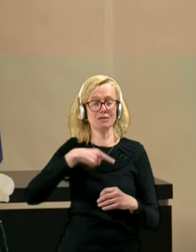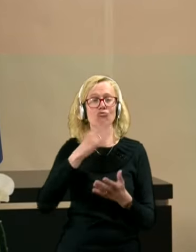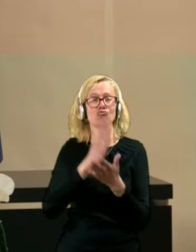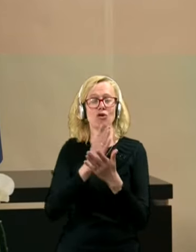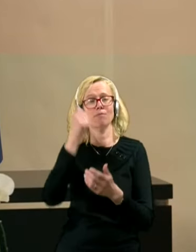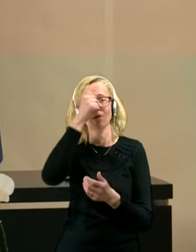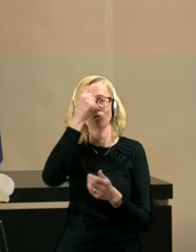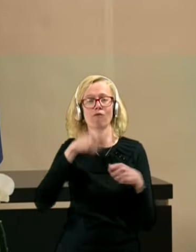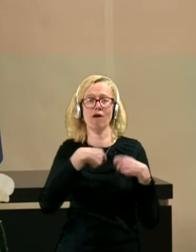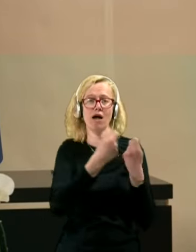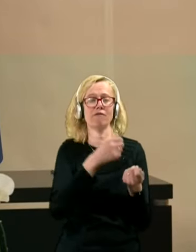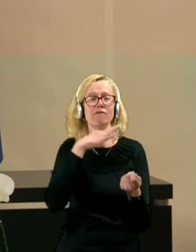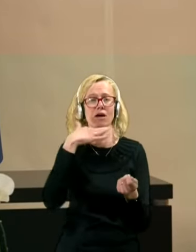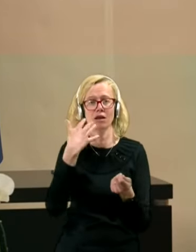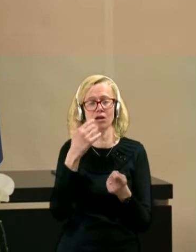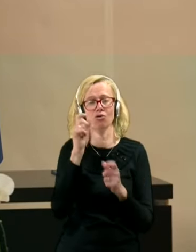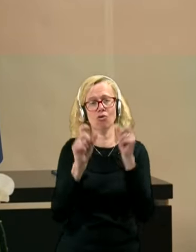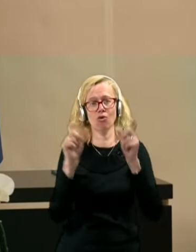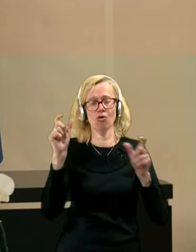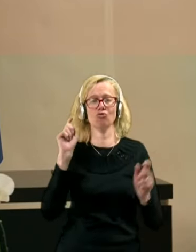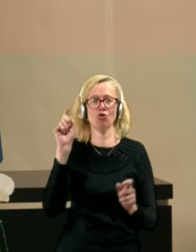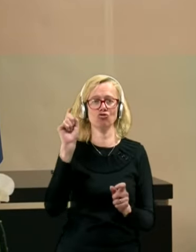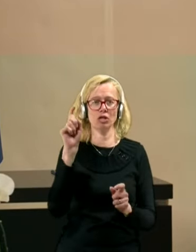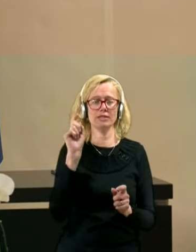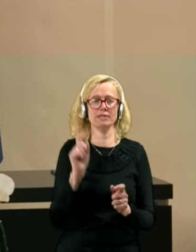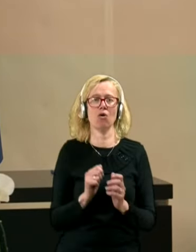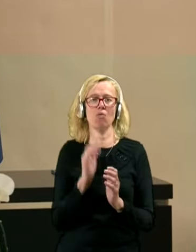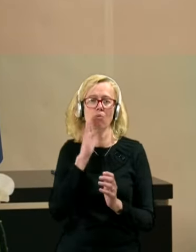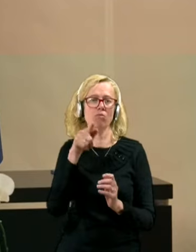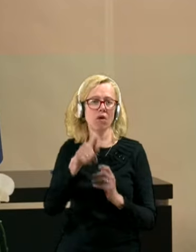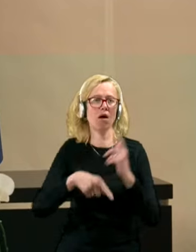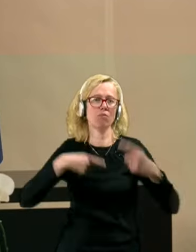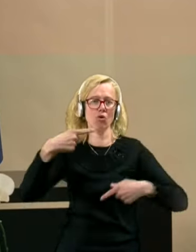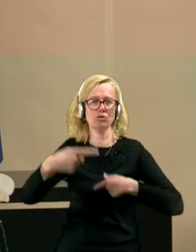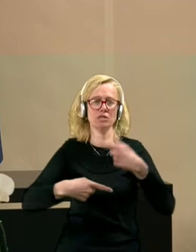veliko tožilcev in da bomo ta proces